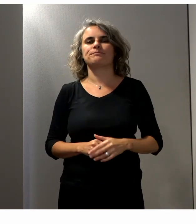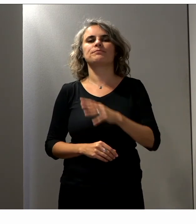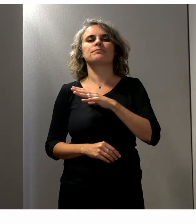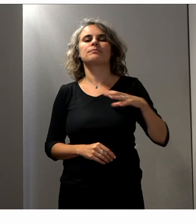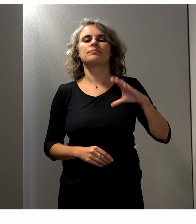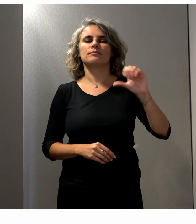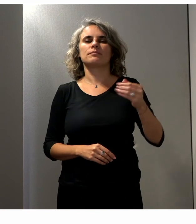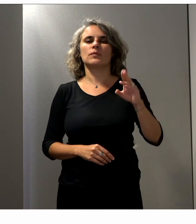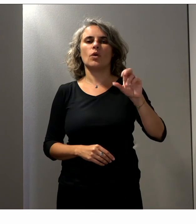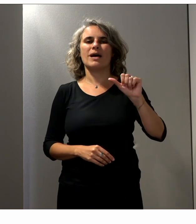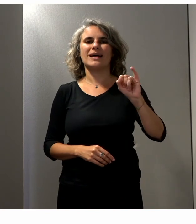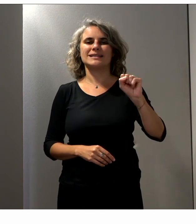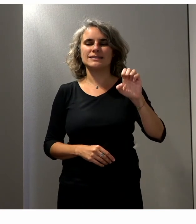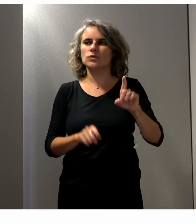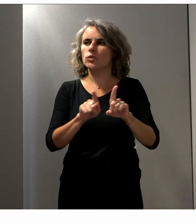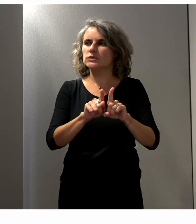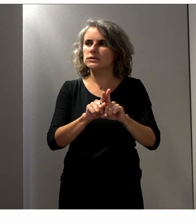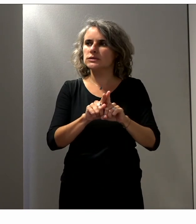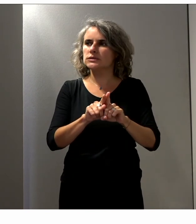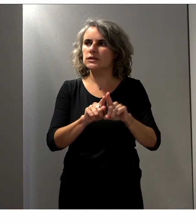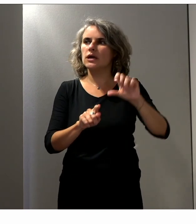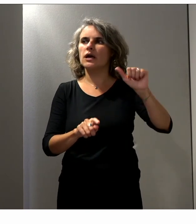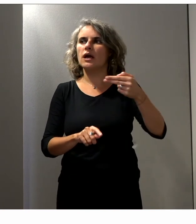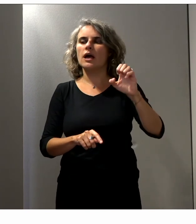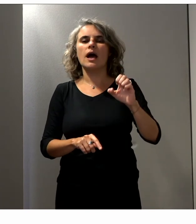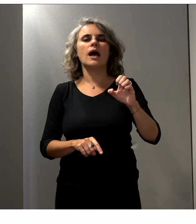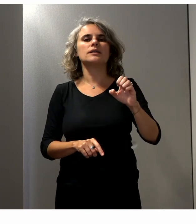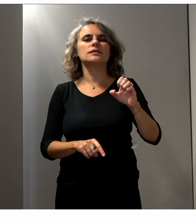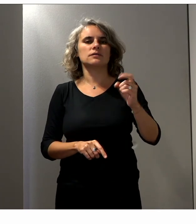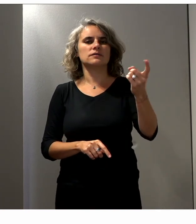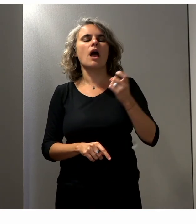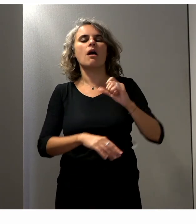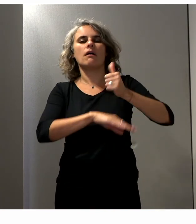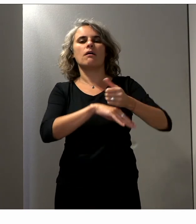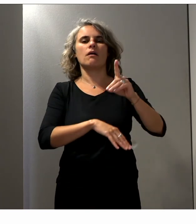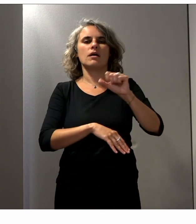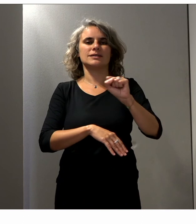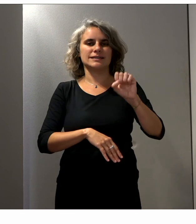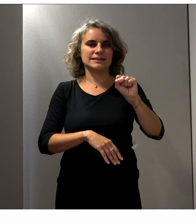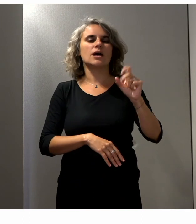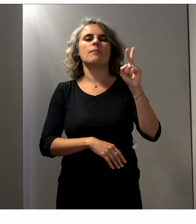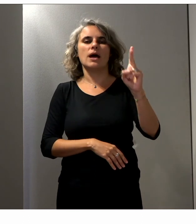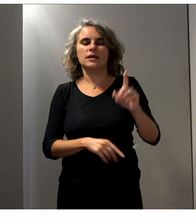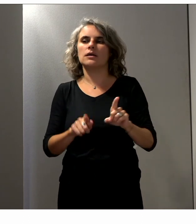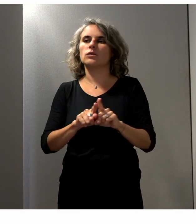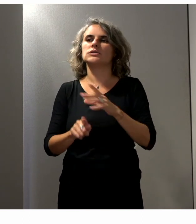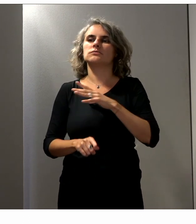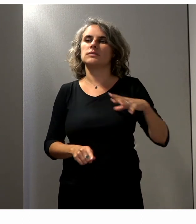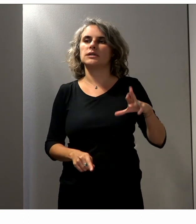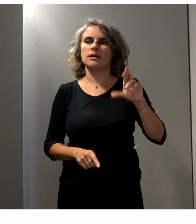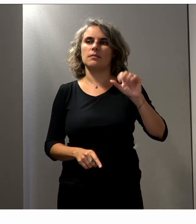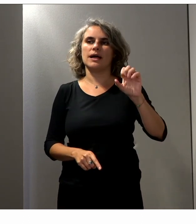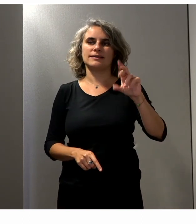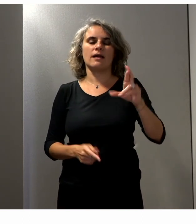et Anne Catrou de la DASES de Paris, et de Sophie Rater, coordinatrice